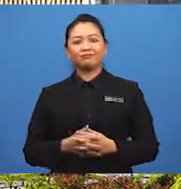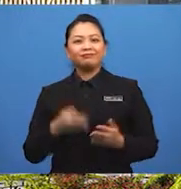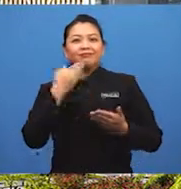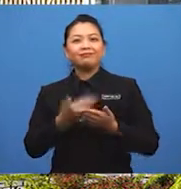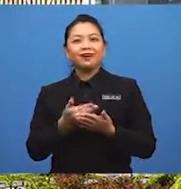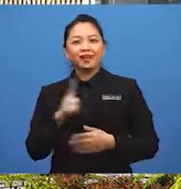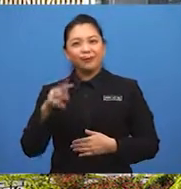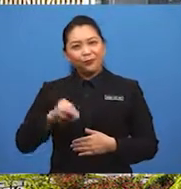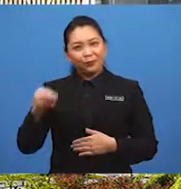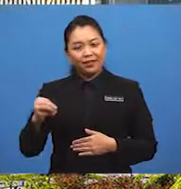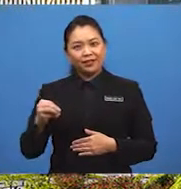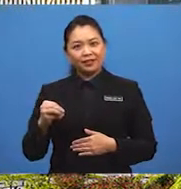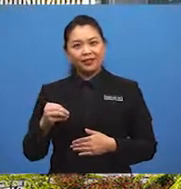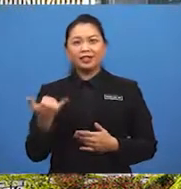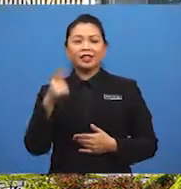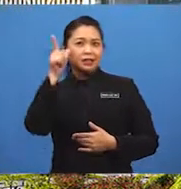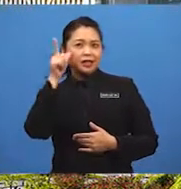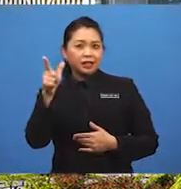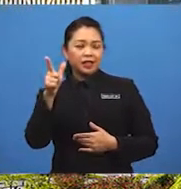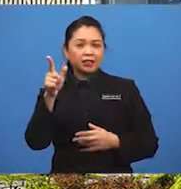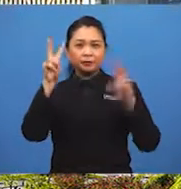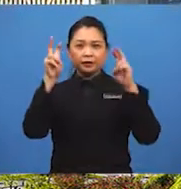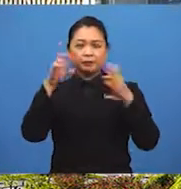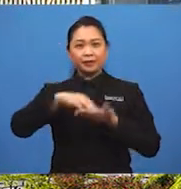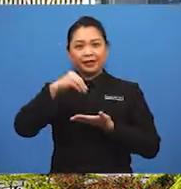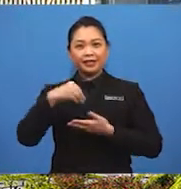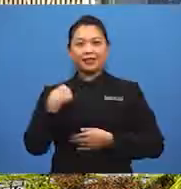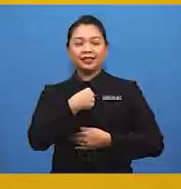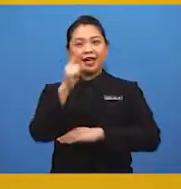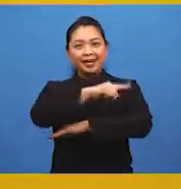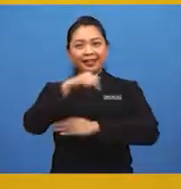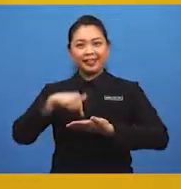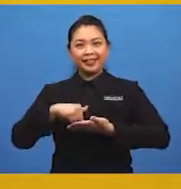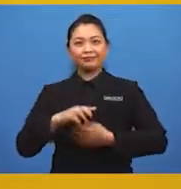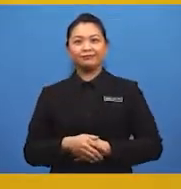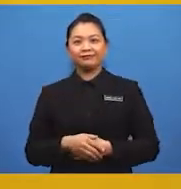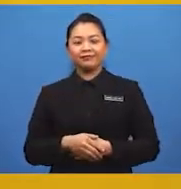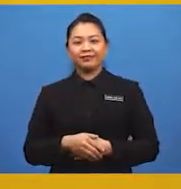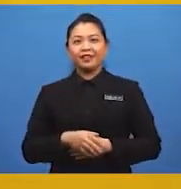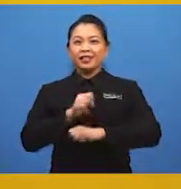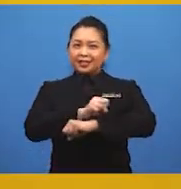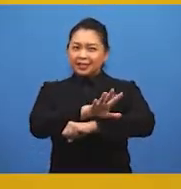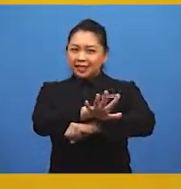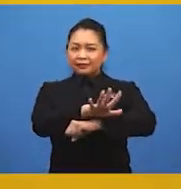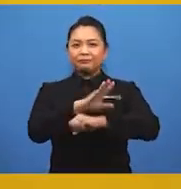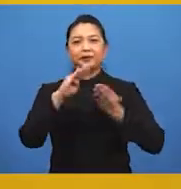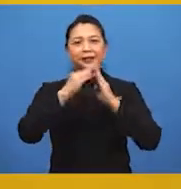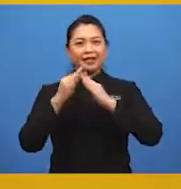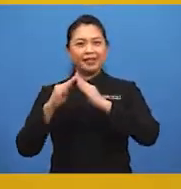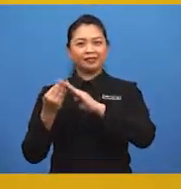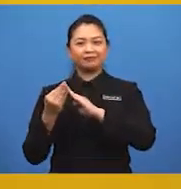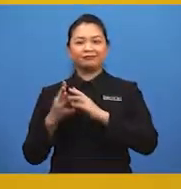Baiklah, murid-murid. Sekarang kita lihat kepada topik pembelajaran kita pada hari ini iaitu kesan